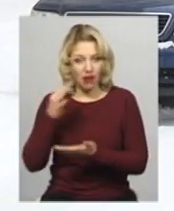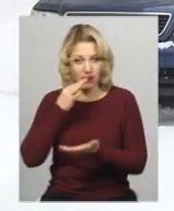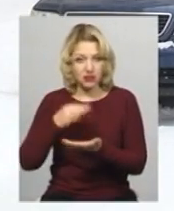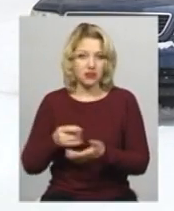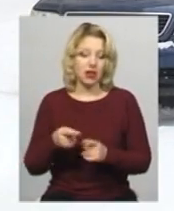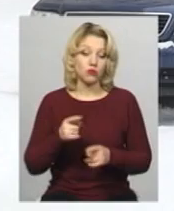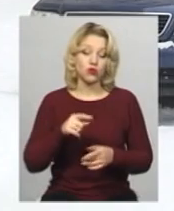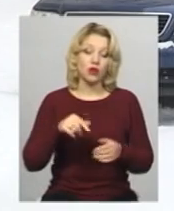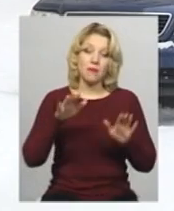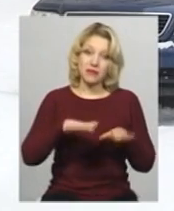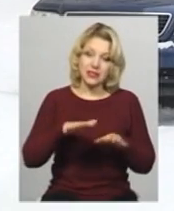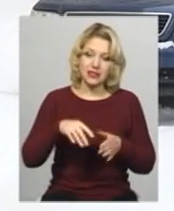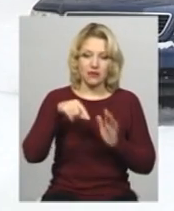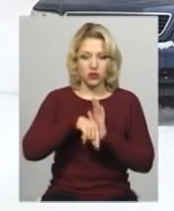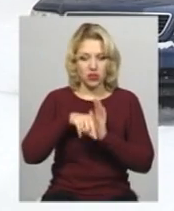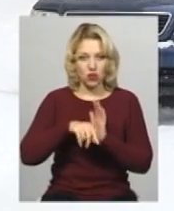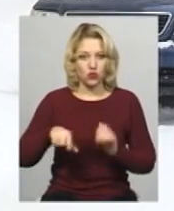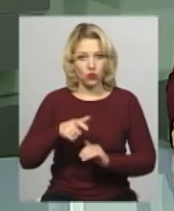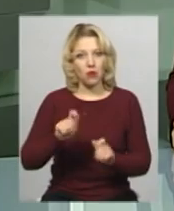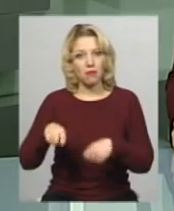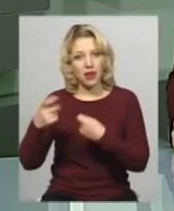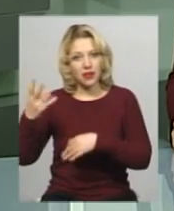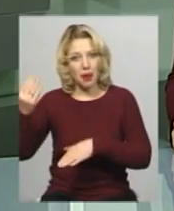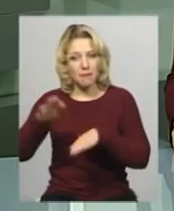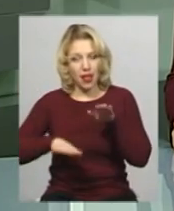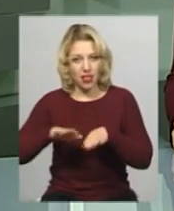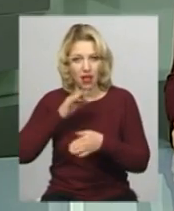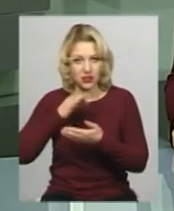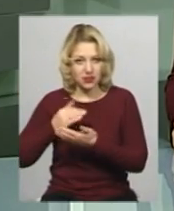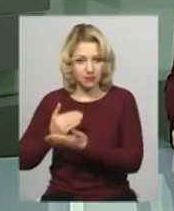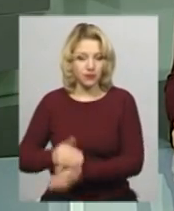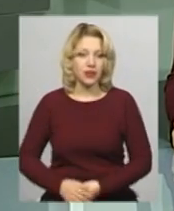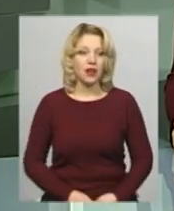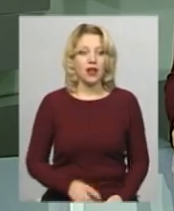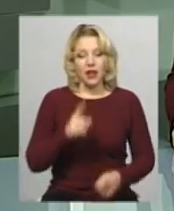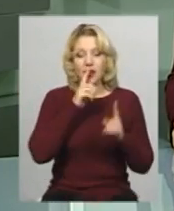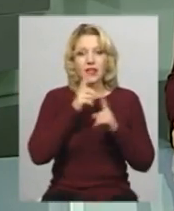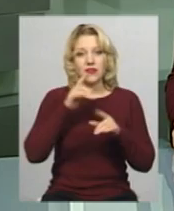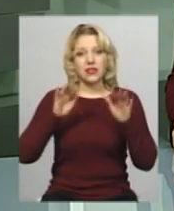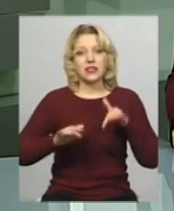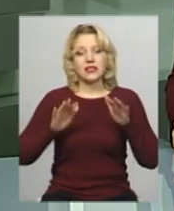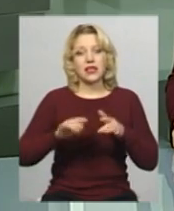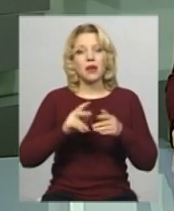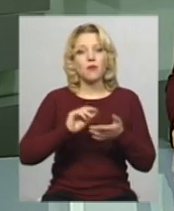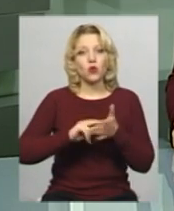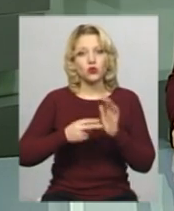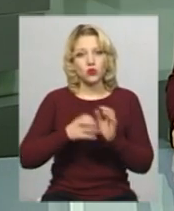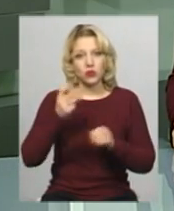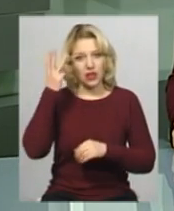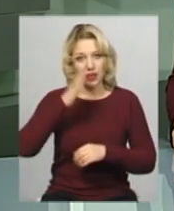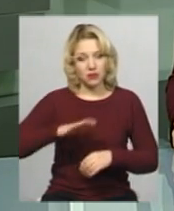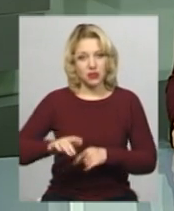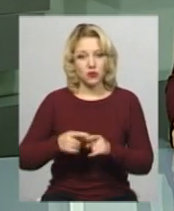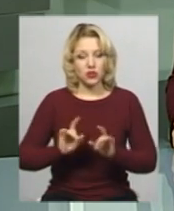місцевого значення передані їм на баланс. Невеликий сніг прогнозують у наступні три доби на Хмельниччині. Про це розповідає